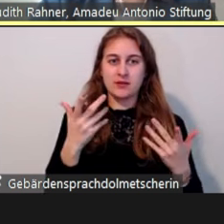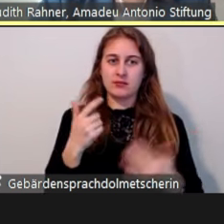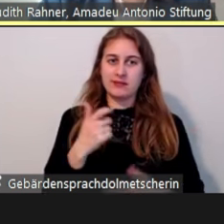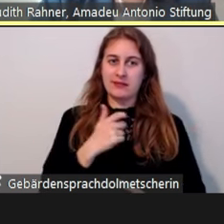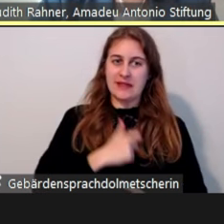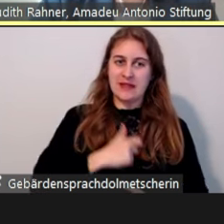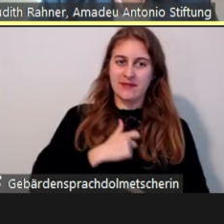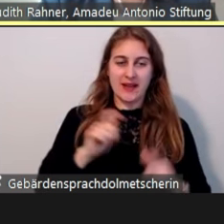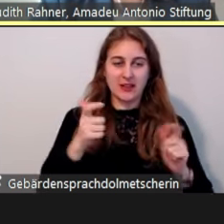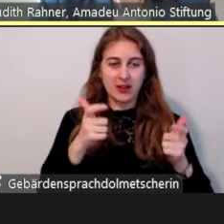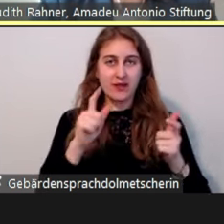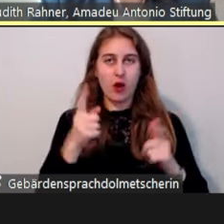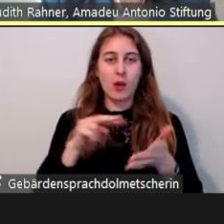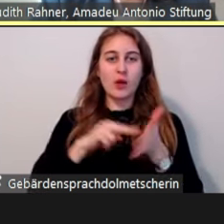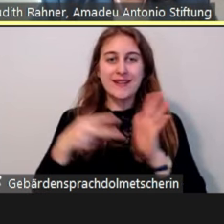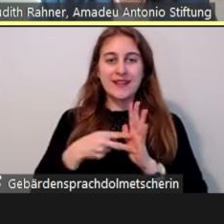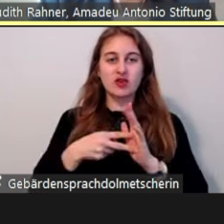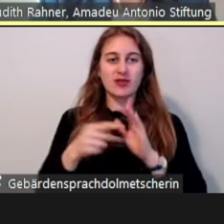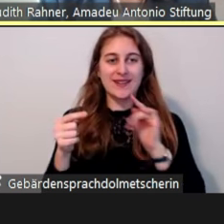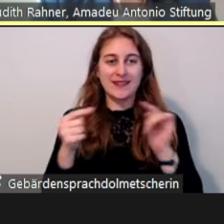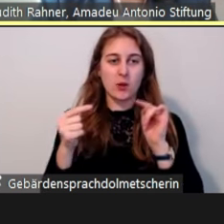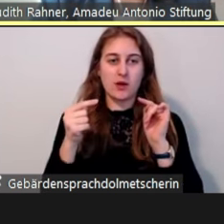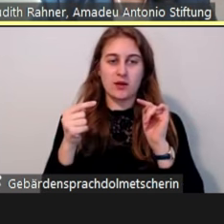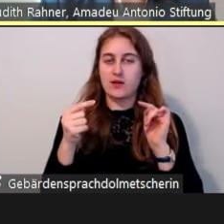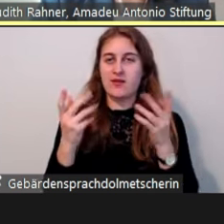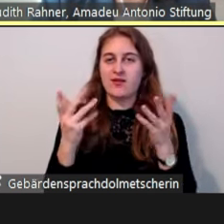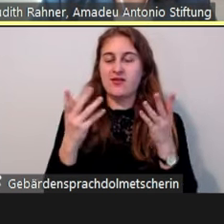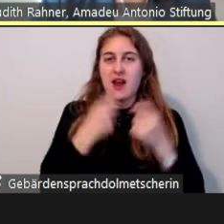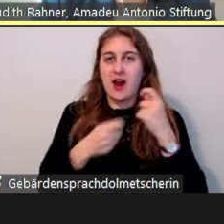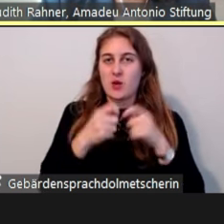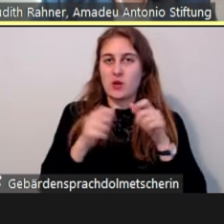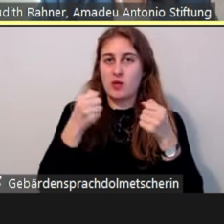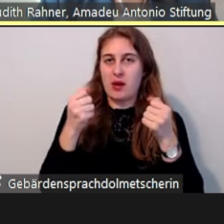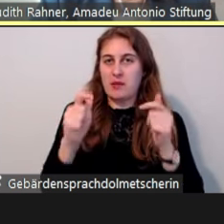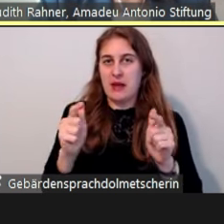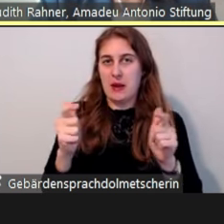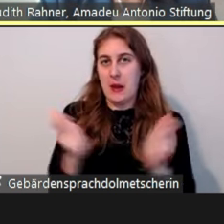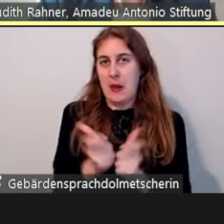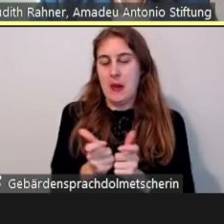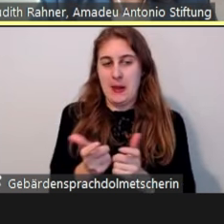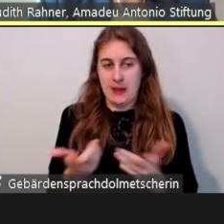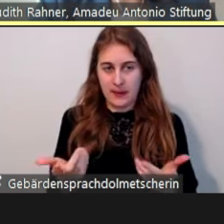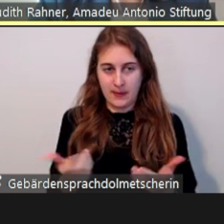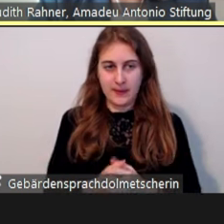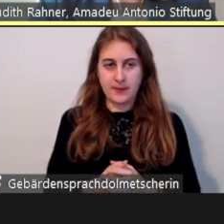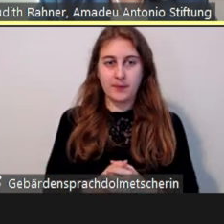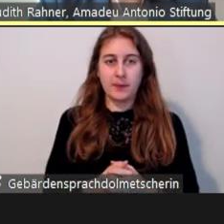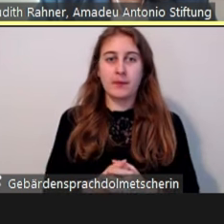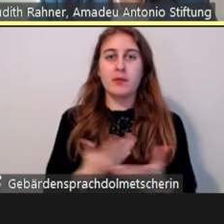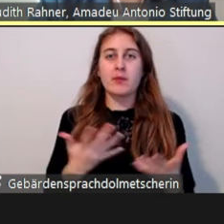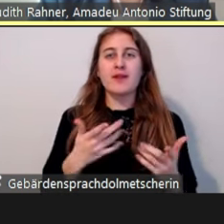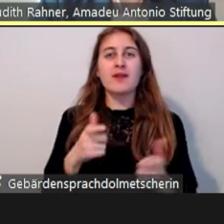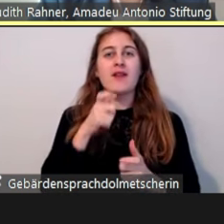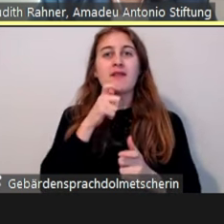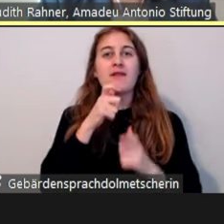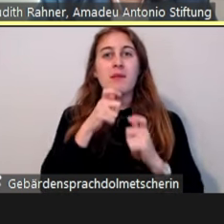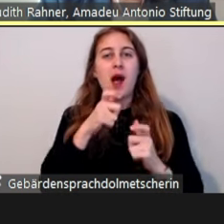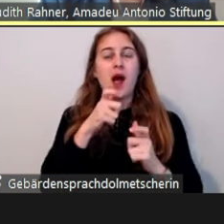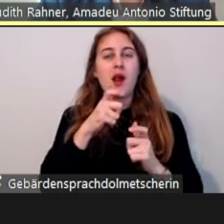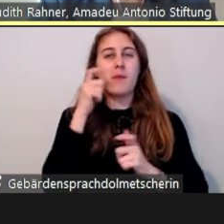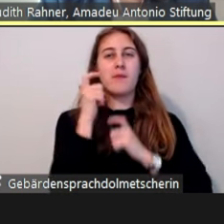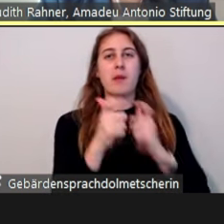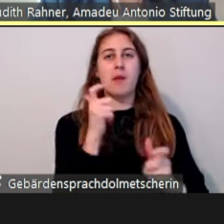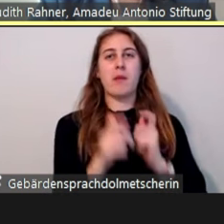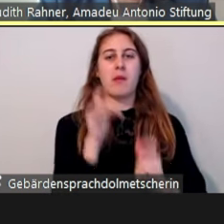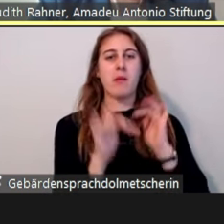also shrinking space, kann man ganz deutlich sehen. Und der letzte und fünfte Punkt, die verbalen Übergriffe im öffentlichen Raum verweisen